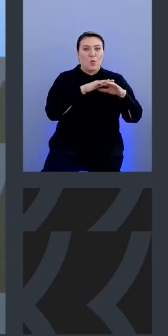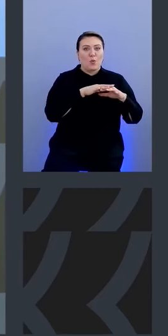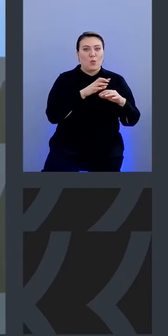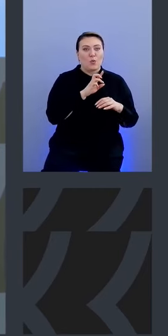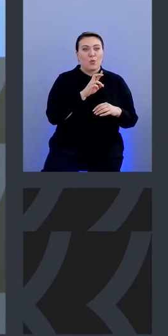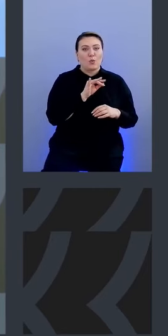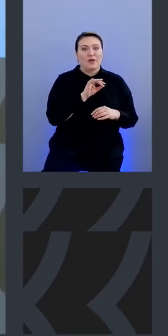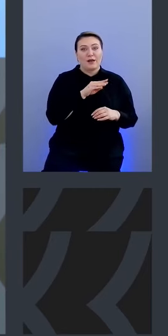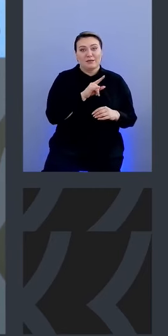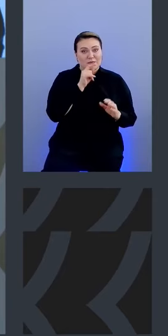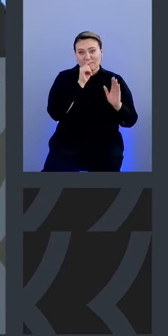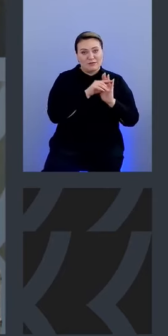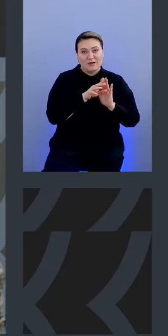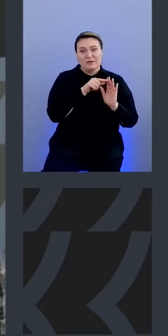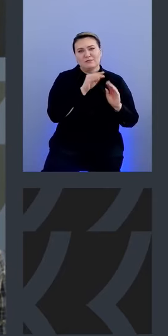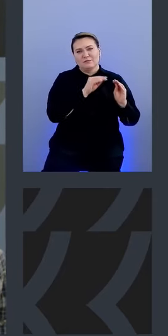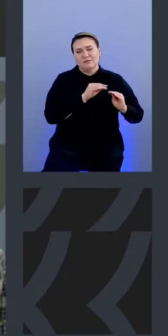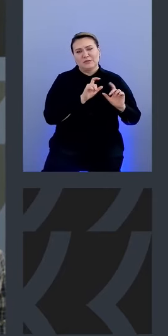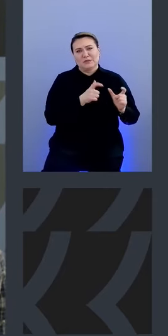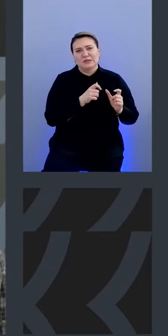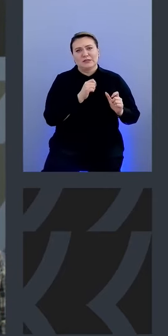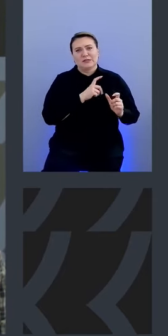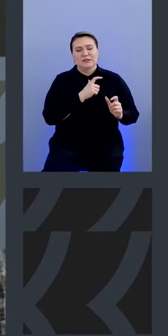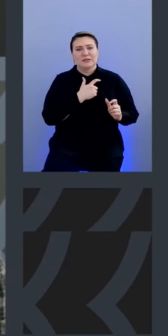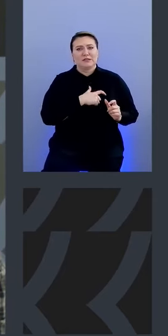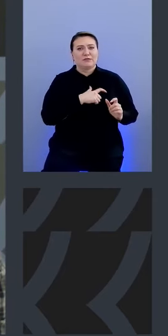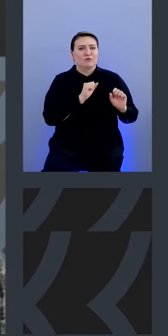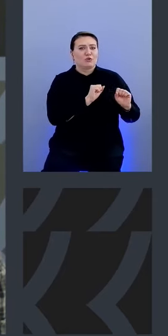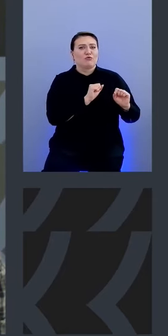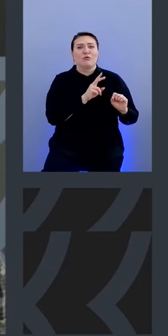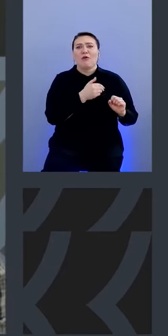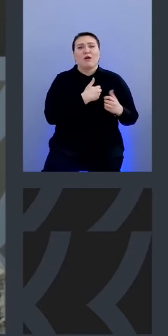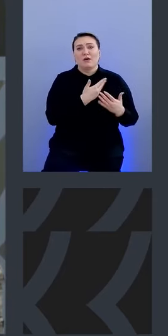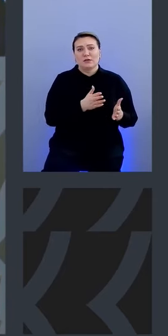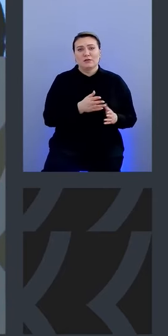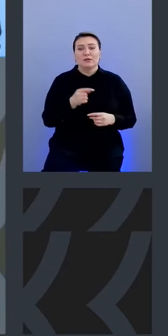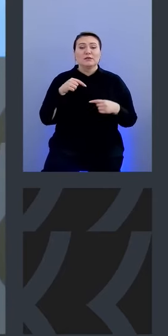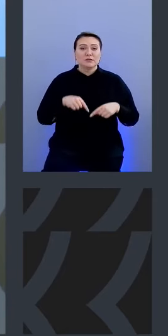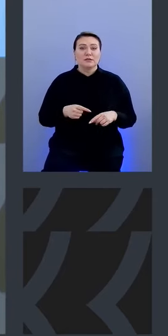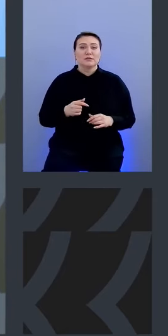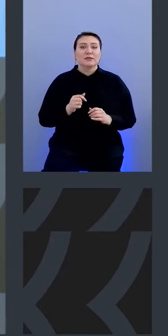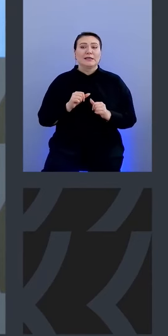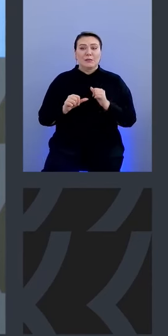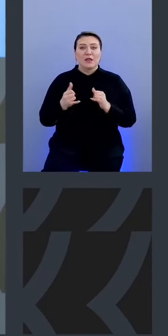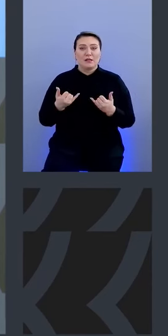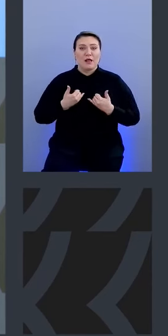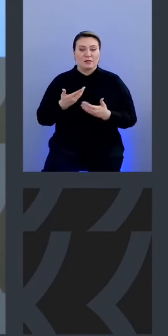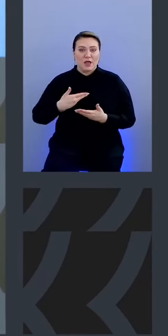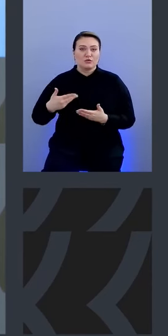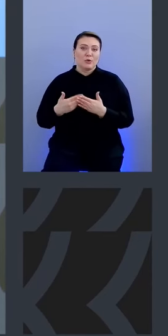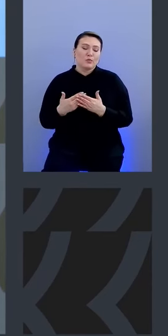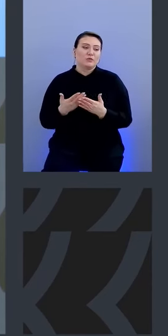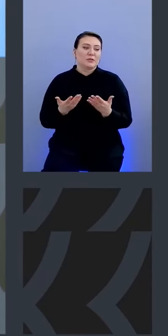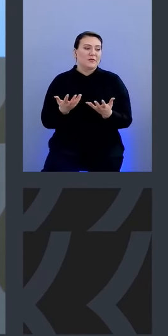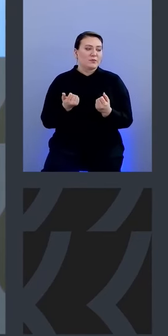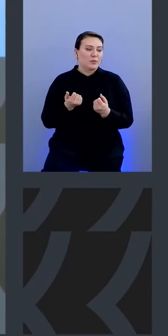кубера они могут строить этому защиту и вообще использовать как они хотят здесь именно для нашей для условно там ну да по допустим